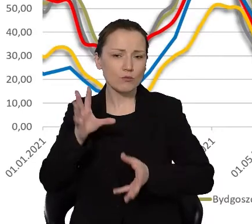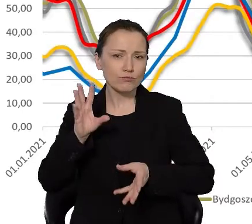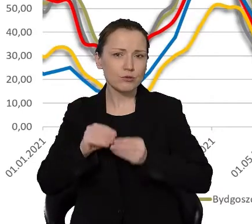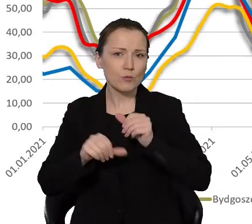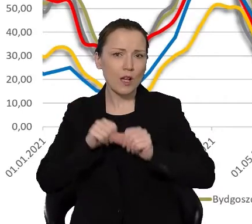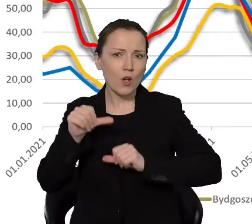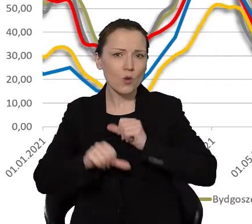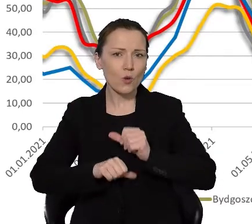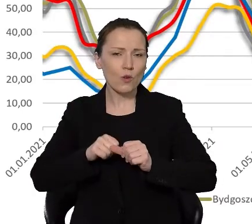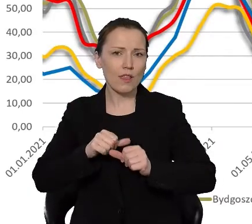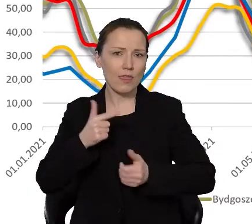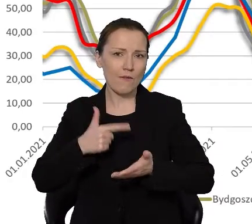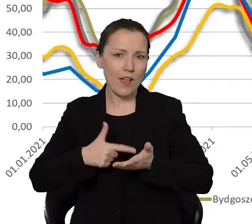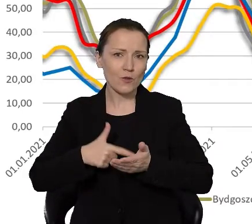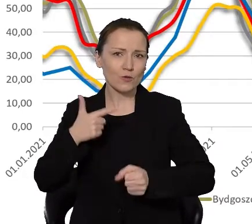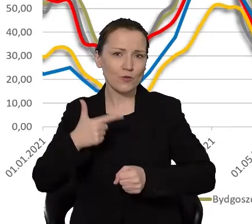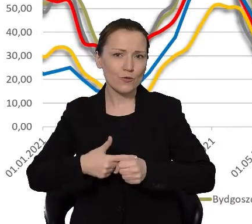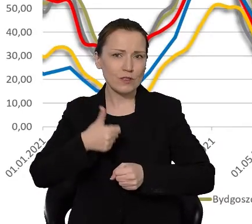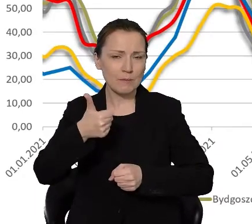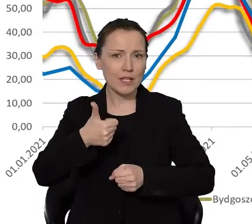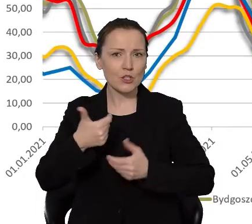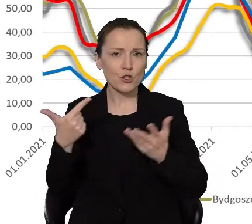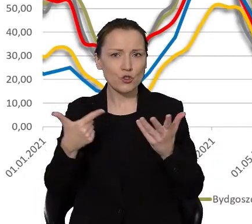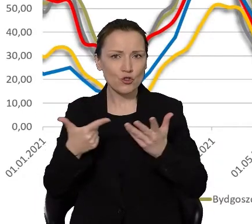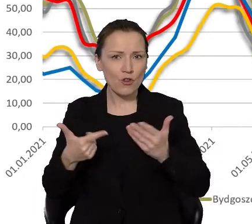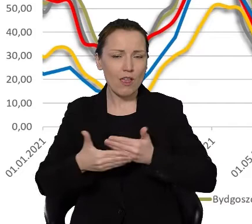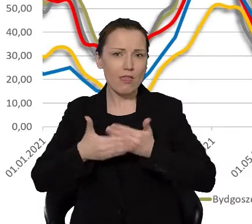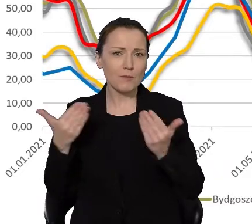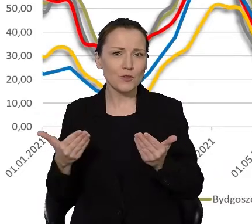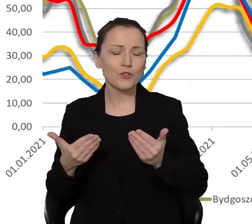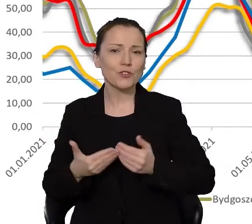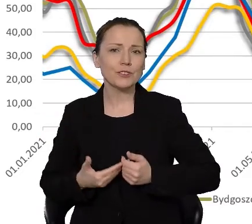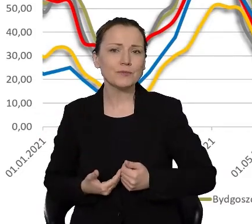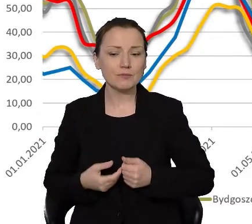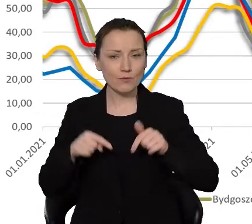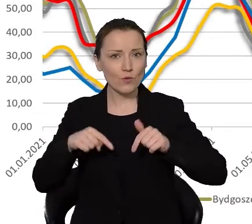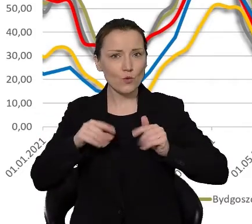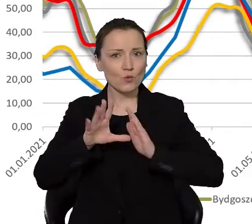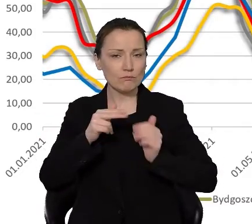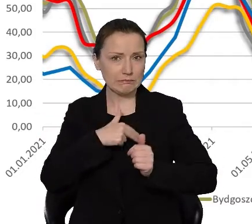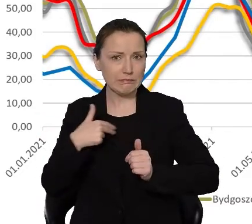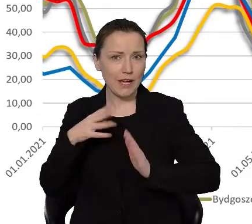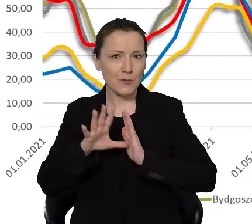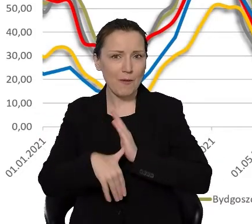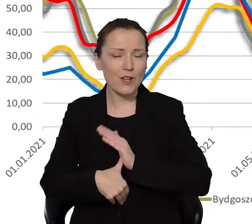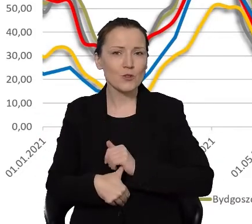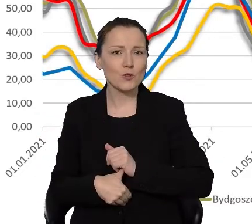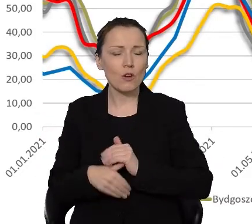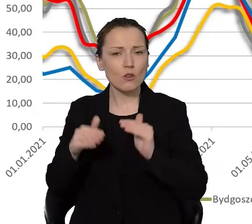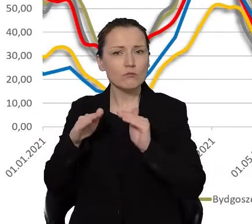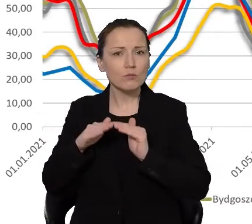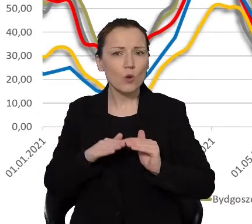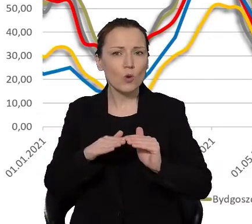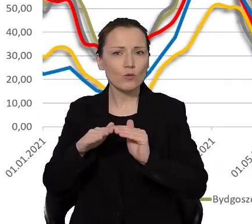to średnia 7-dniowa zakażeń w naszym mieście w porównaniu z